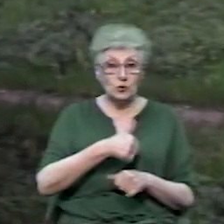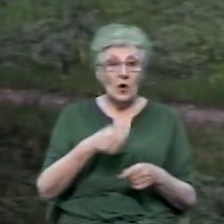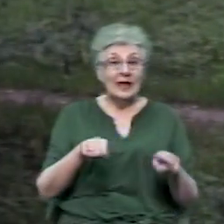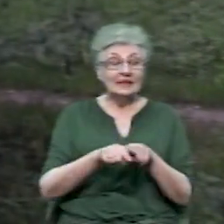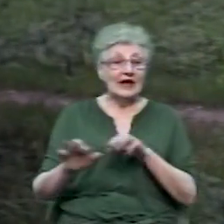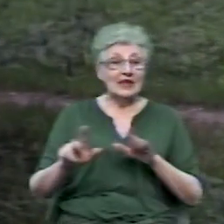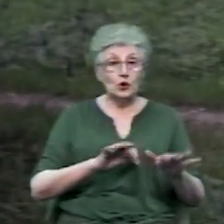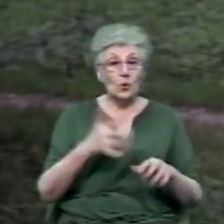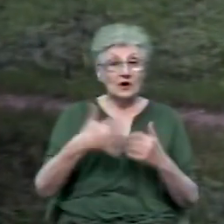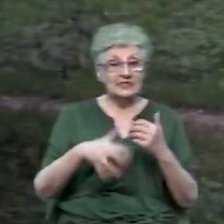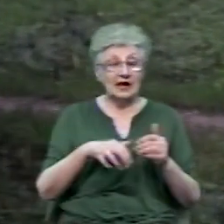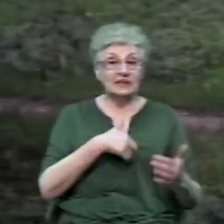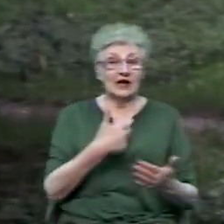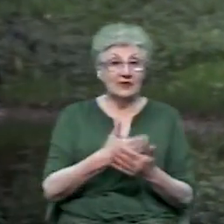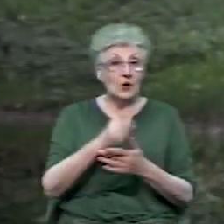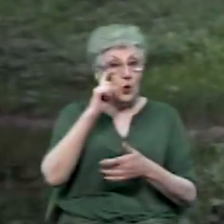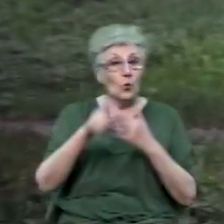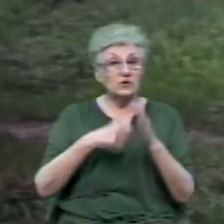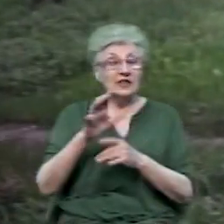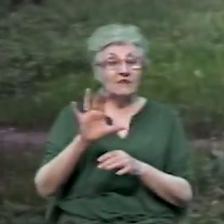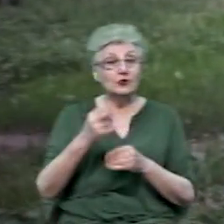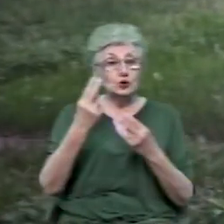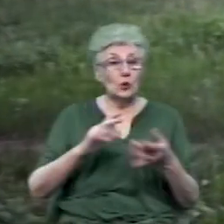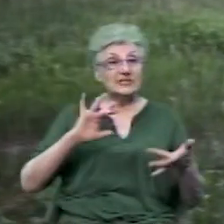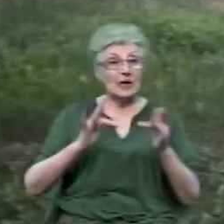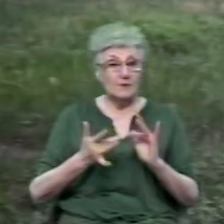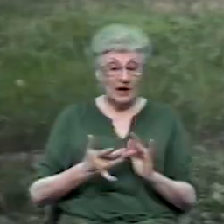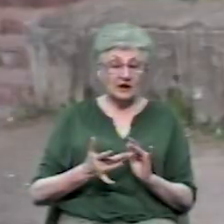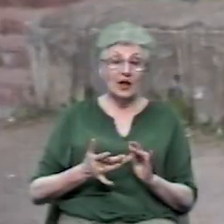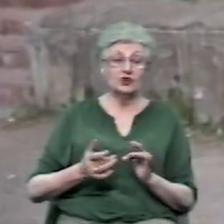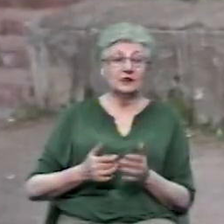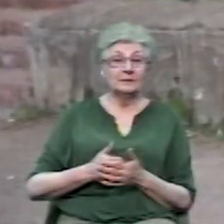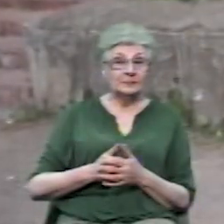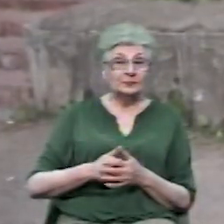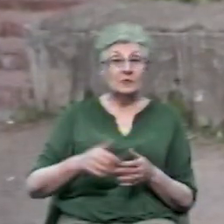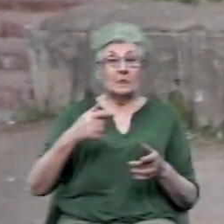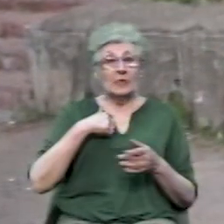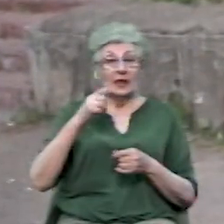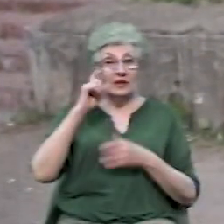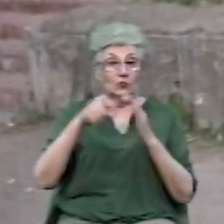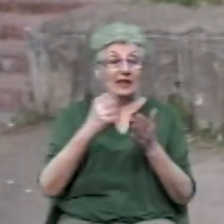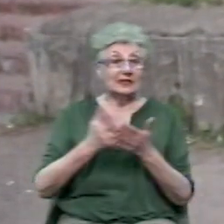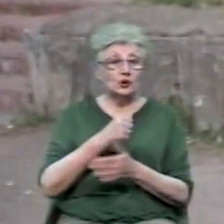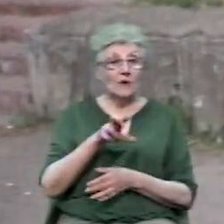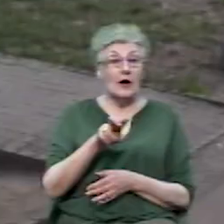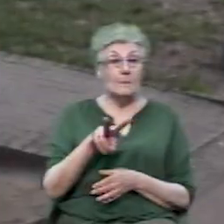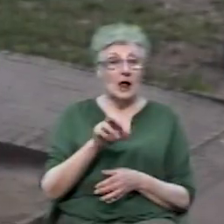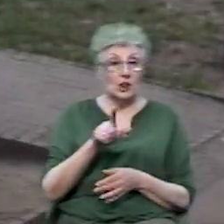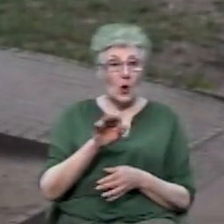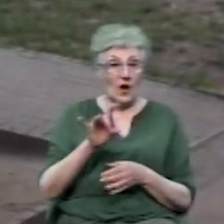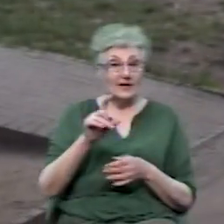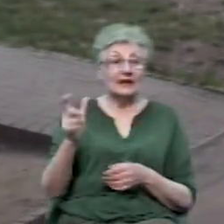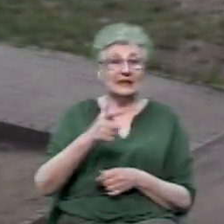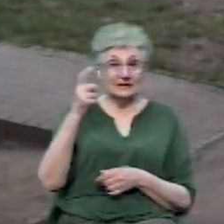екоактивістів дізнався з соцмереж. Дізнався через українського плогіра, якийсь з Харкова. Він своїми постами,